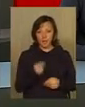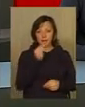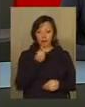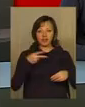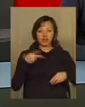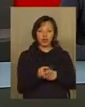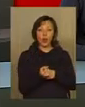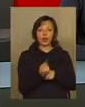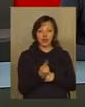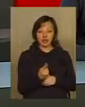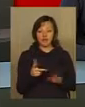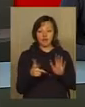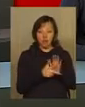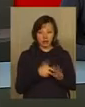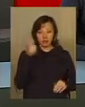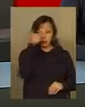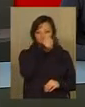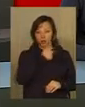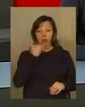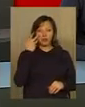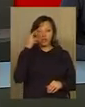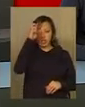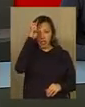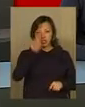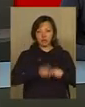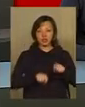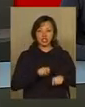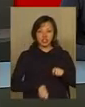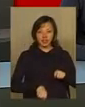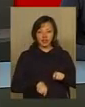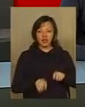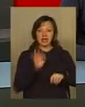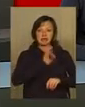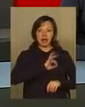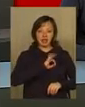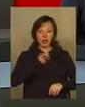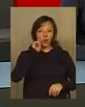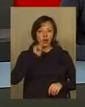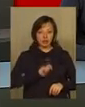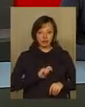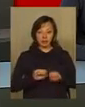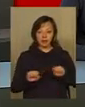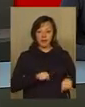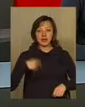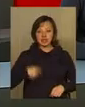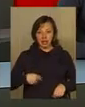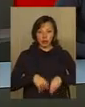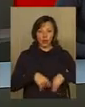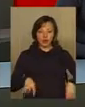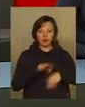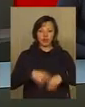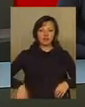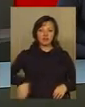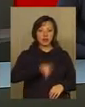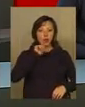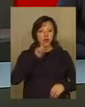2011-й став восьмим роком, відколи Держспоживінспекція України під патронатом президента та під керівництвом уряду проводить